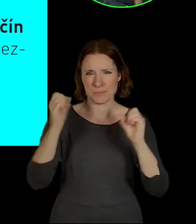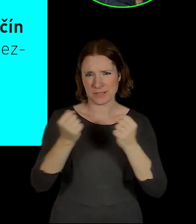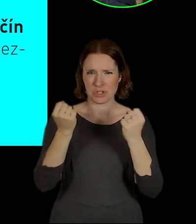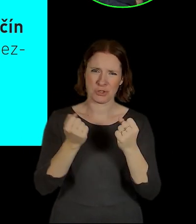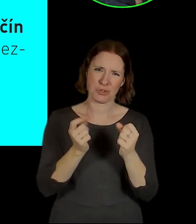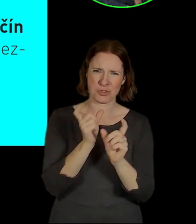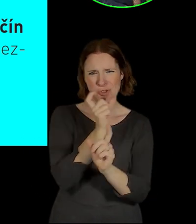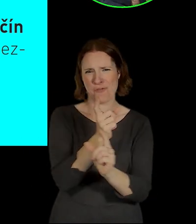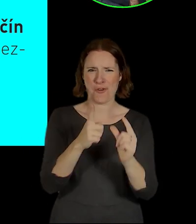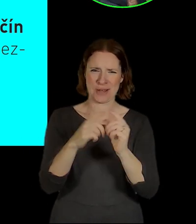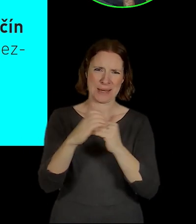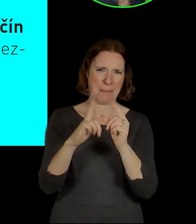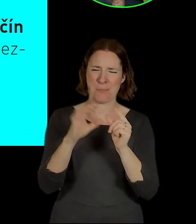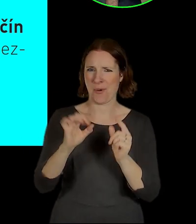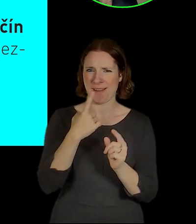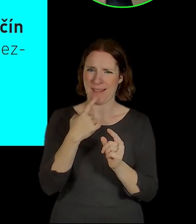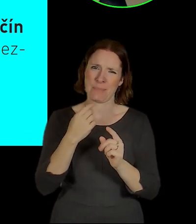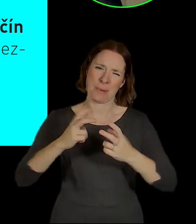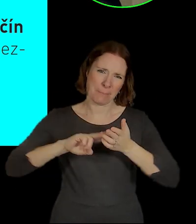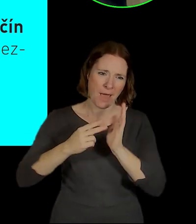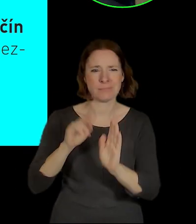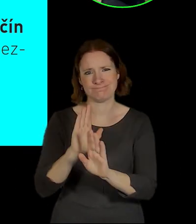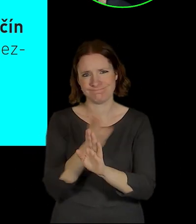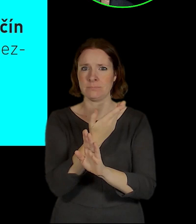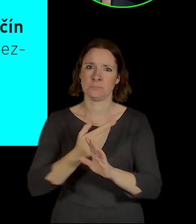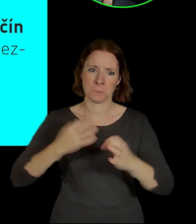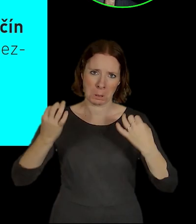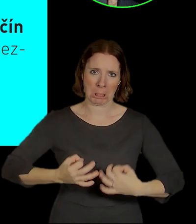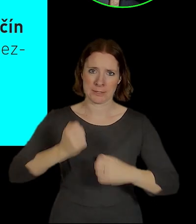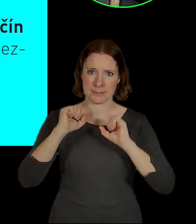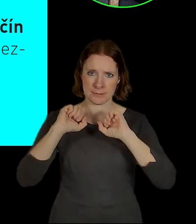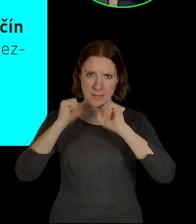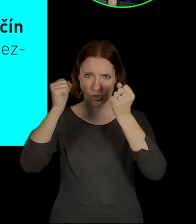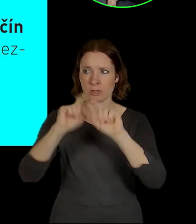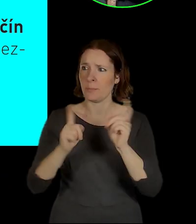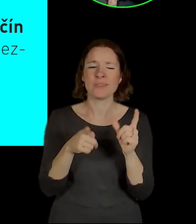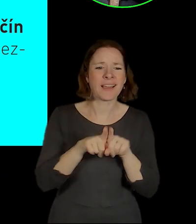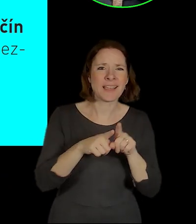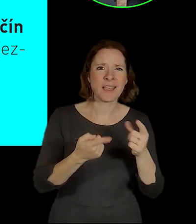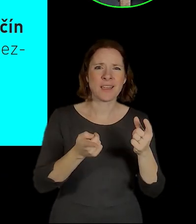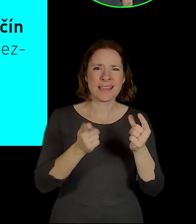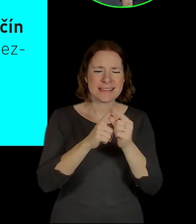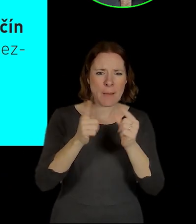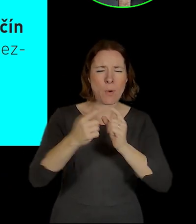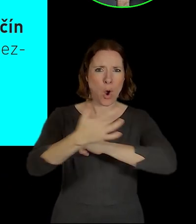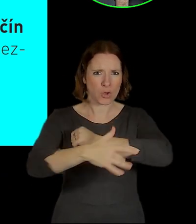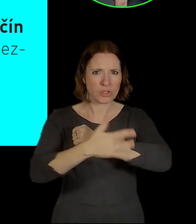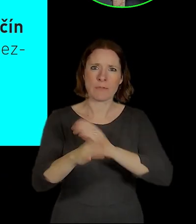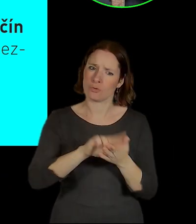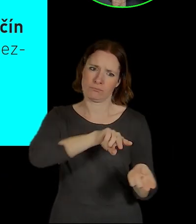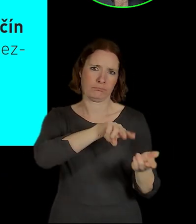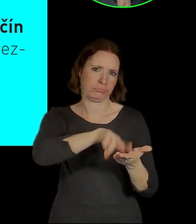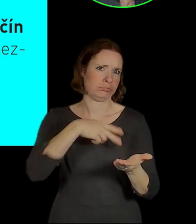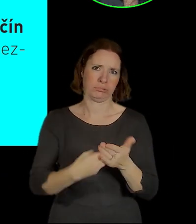Depo z těch název toho metra, protože je to trochu matoucí. Já myslím, stanice Depo Hostivař není ani v Hostivaři, teda jestli se nepletu v